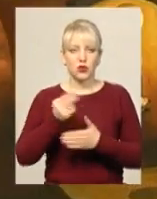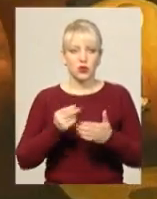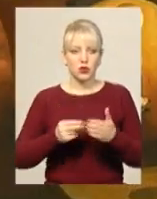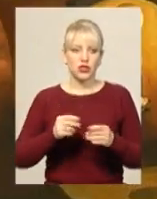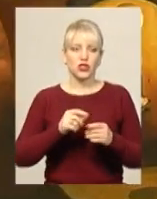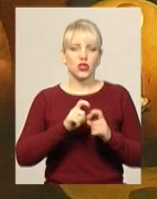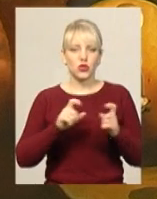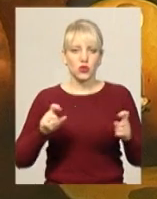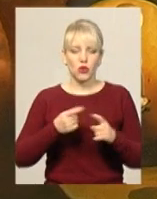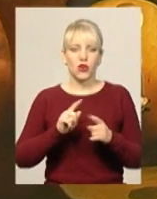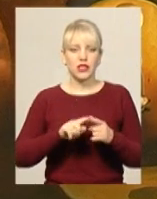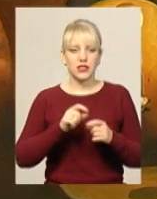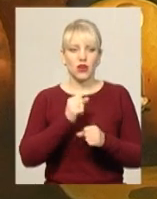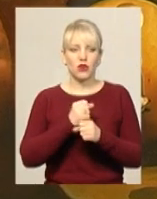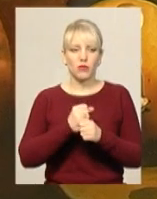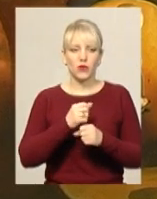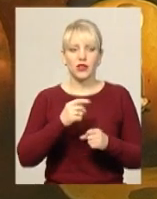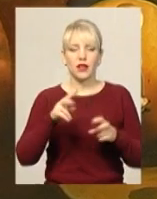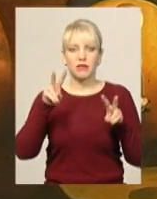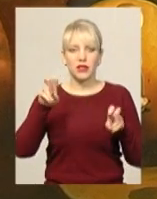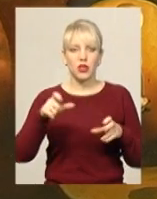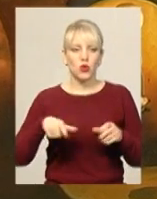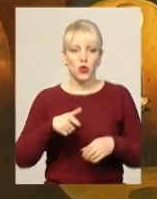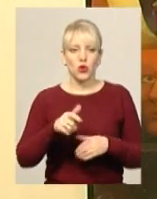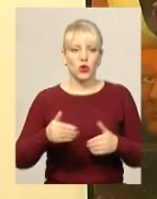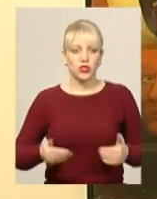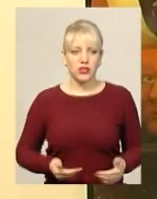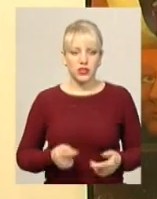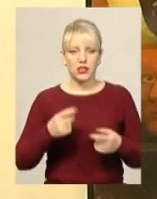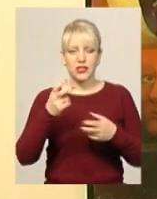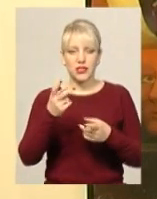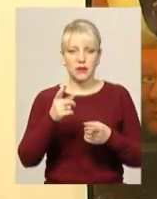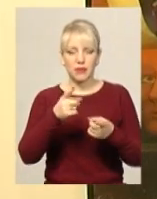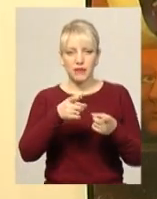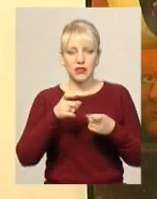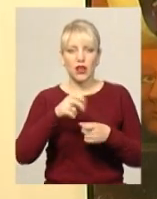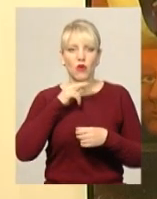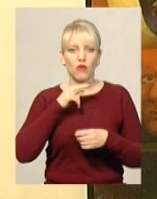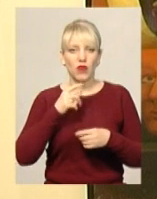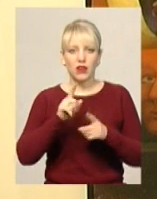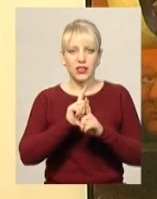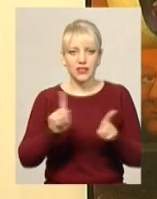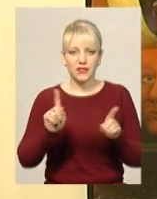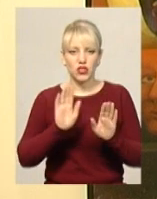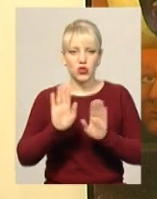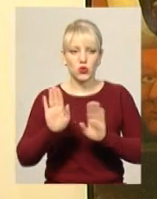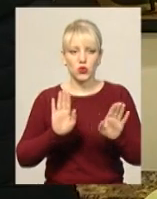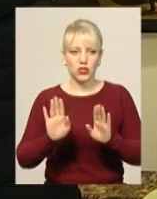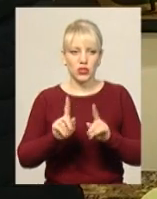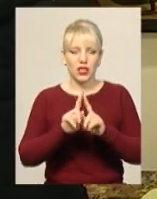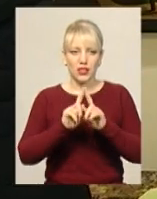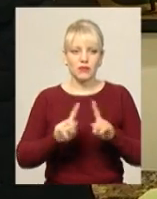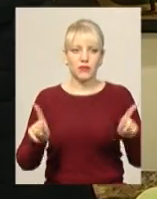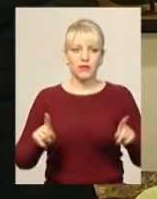Нікітюк, ця робота Людмили Татаріною під назвою «Дорога життя» одразу перевертає до себе увагу незвичністю сюжету і містичністю.